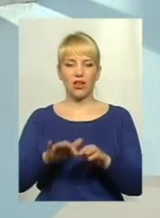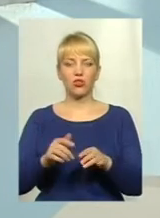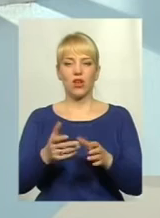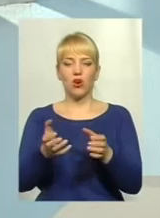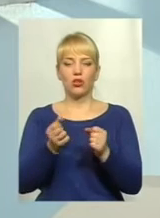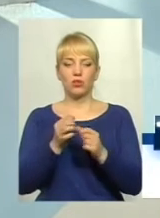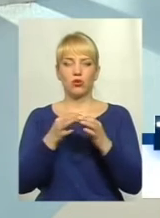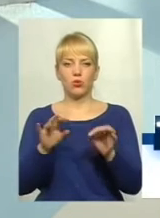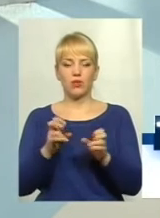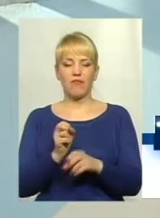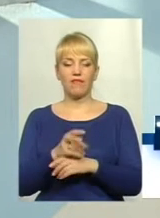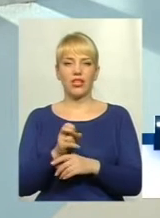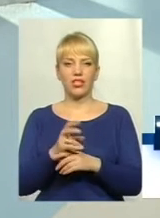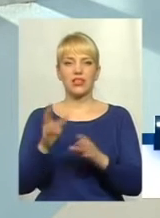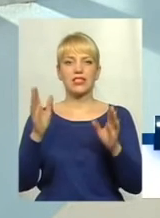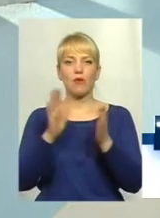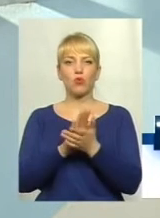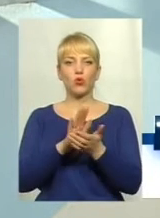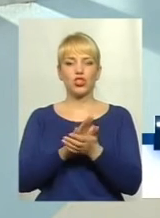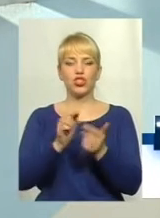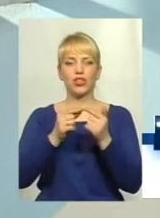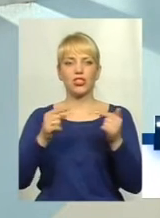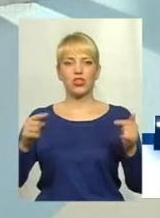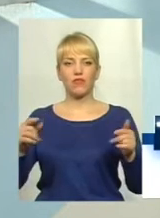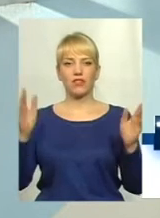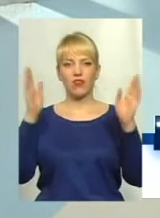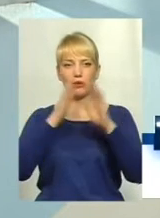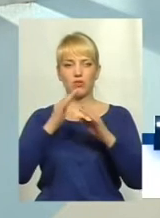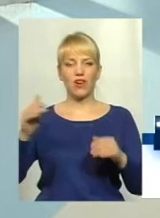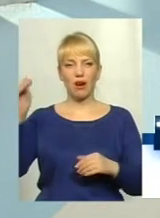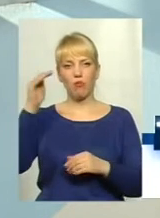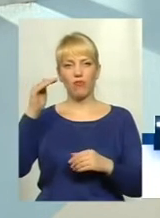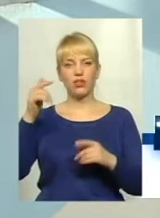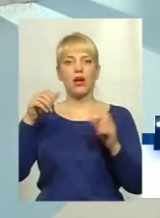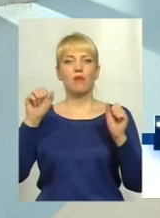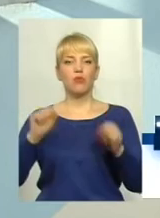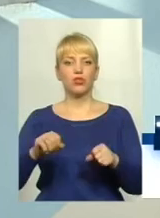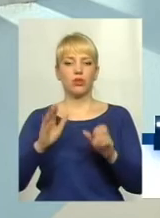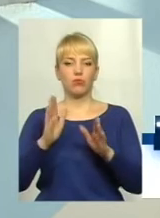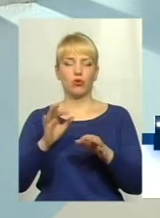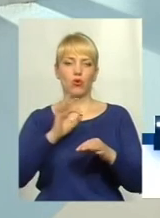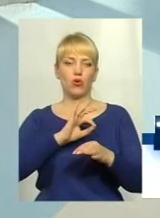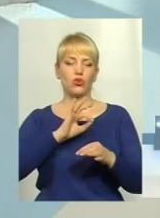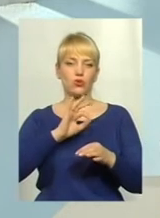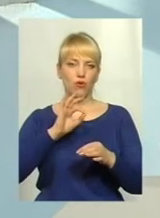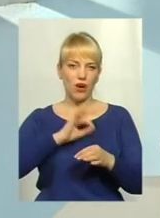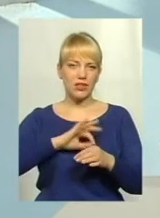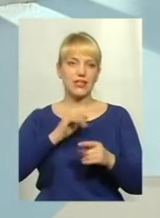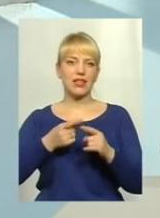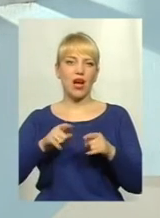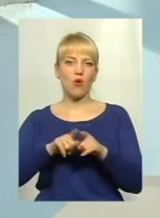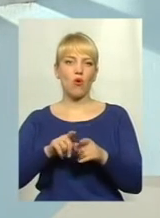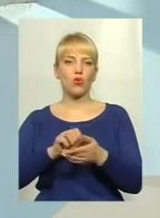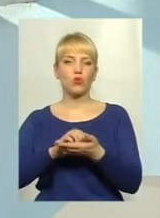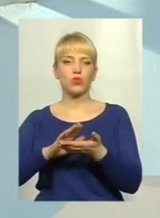забруднюючих речовин в атмосферне повітря, тоді можна користуватися даною установкою. А у дозвілі